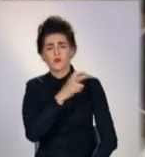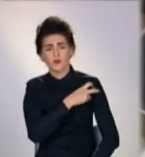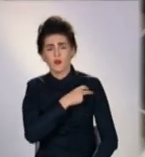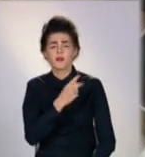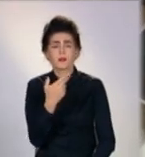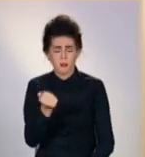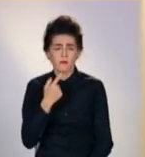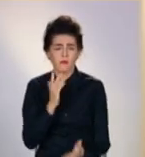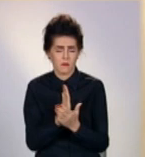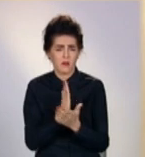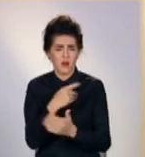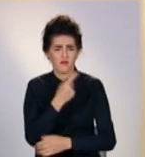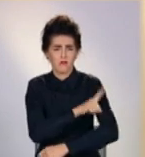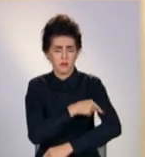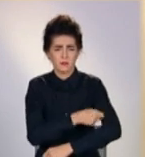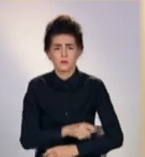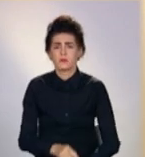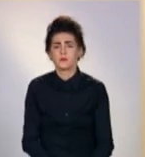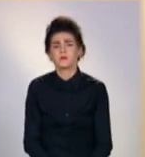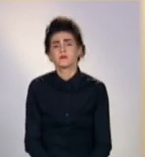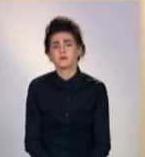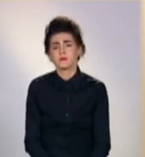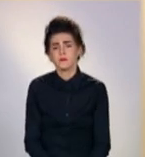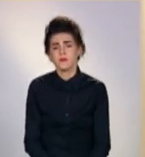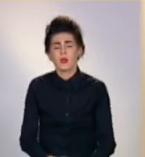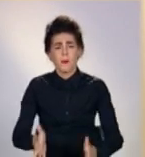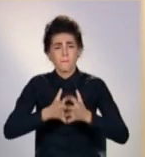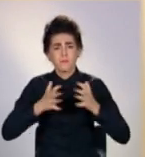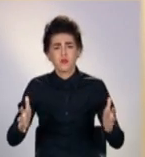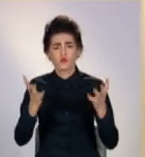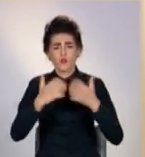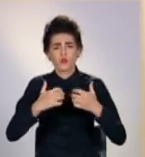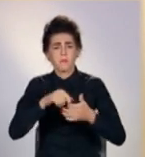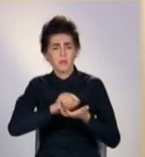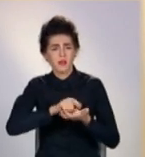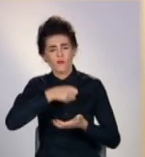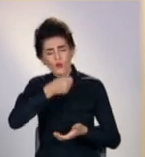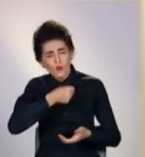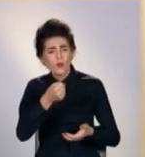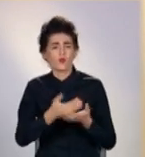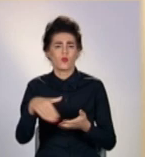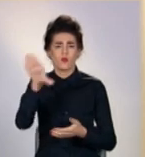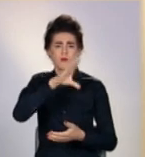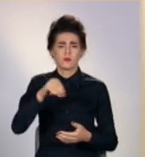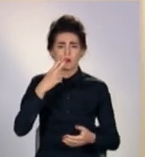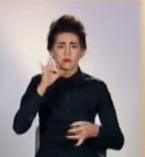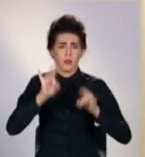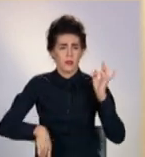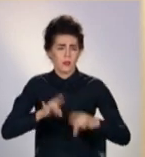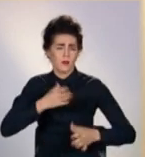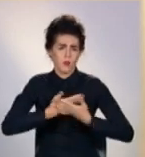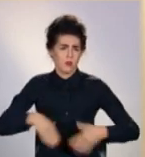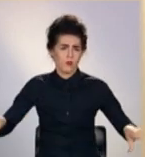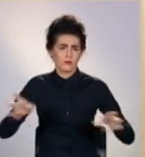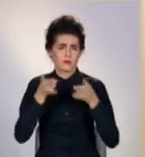приховують. Укомплектованість низьке, в основному це більшість людей пенсіонного виросту, або предпенсіонного виросту. Початку 33